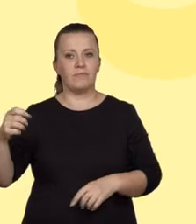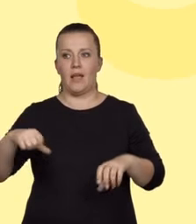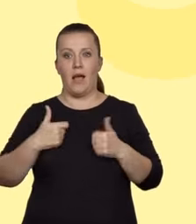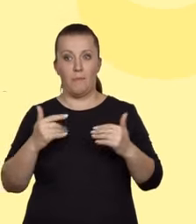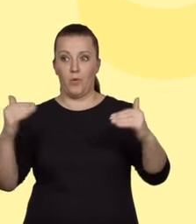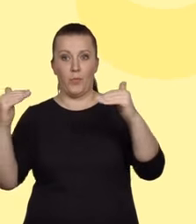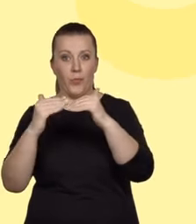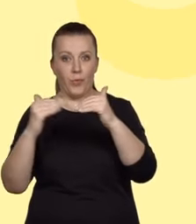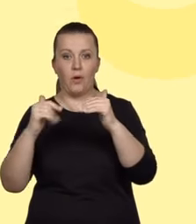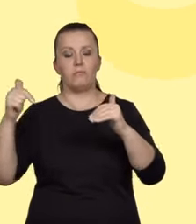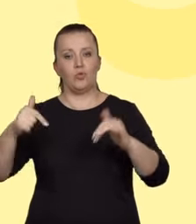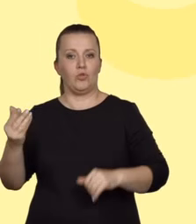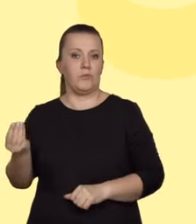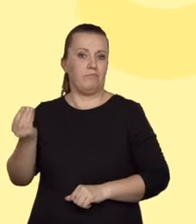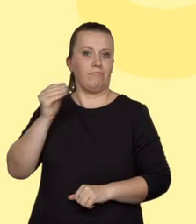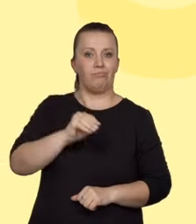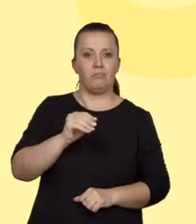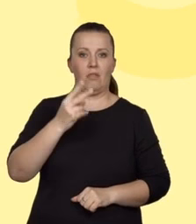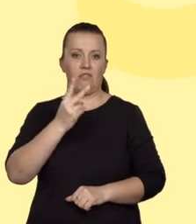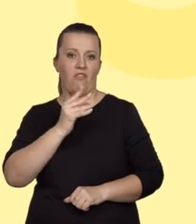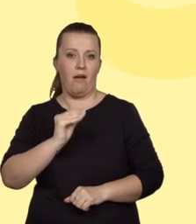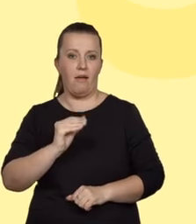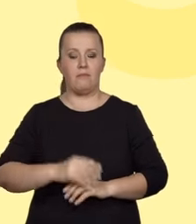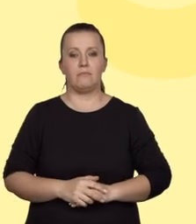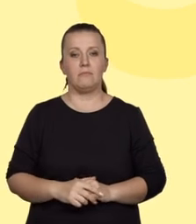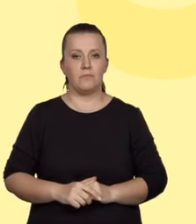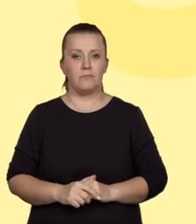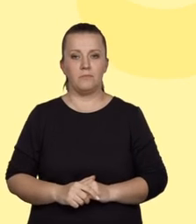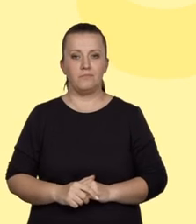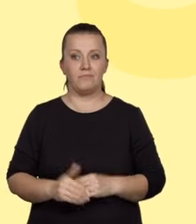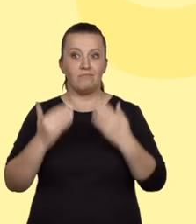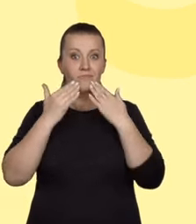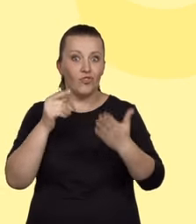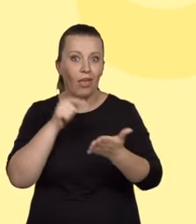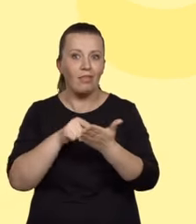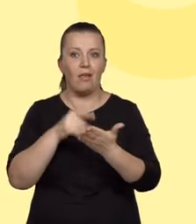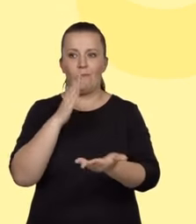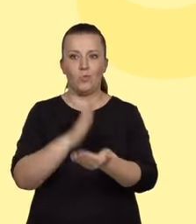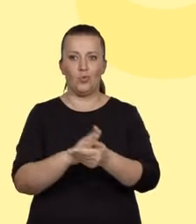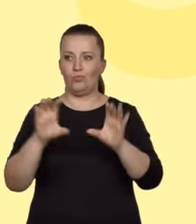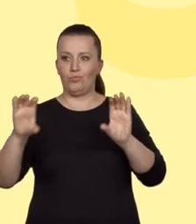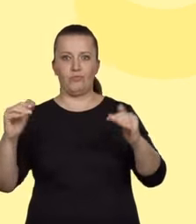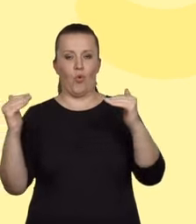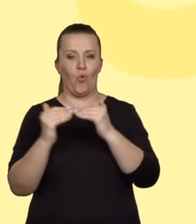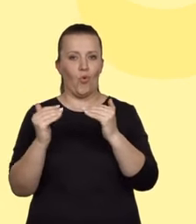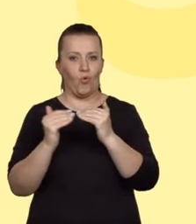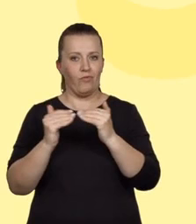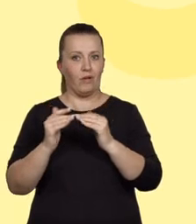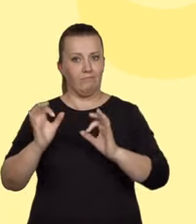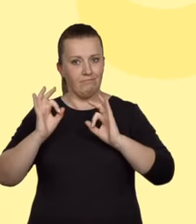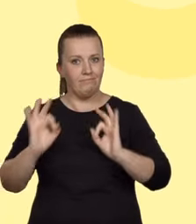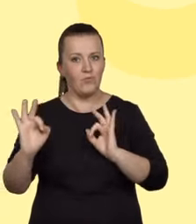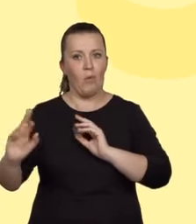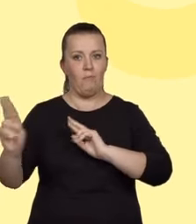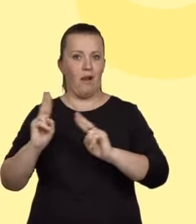spełniony, należy do substratów dopisać dwa elektrony. Tym sposobem poprawnie napisaliśmy równanie reakcji redukcji.